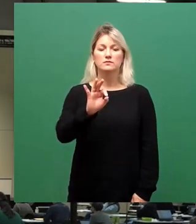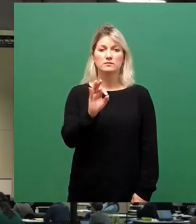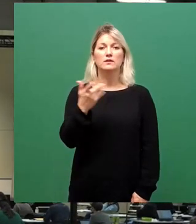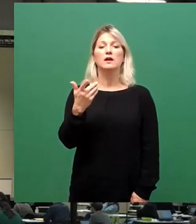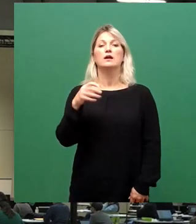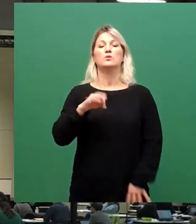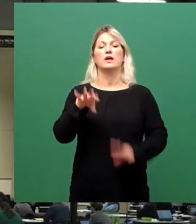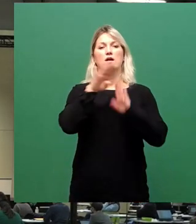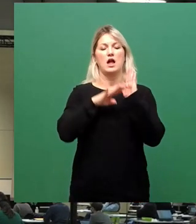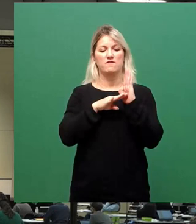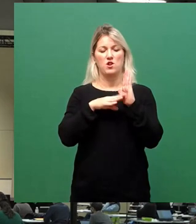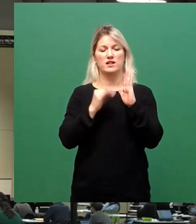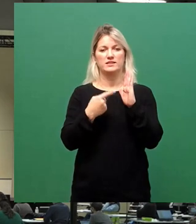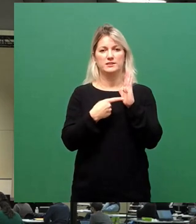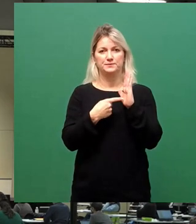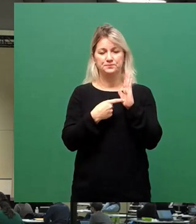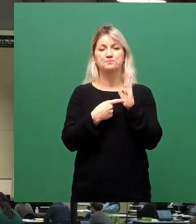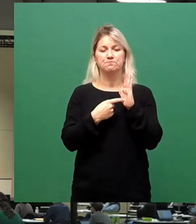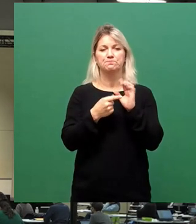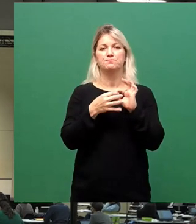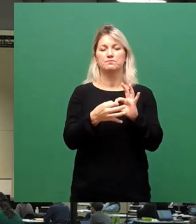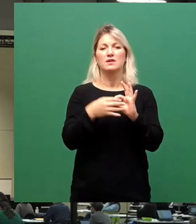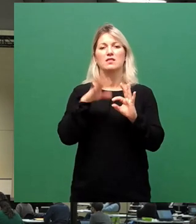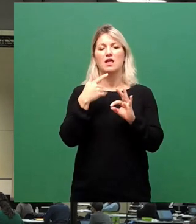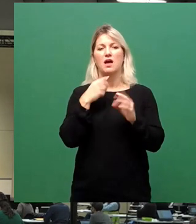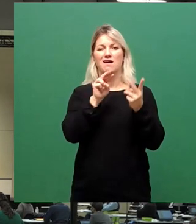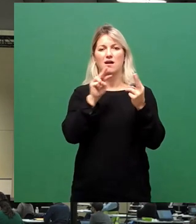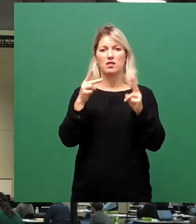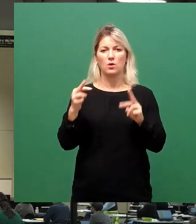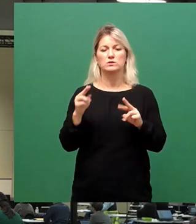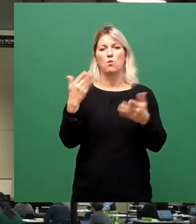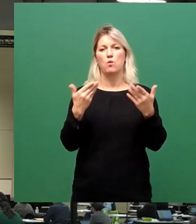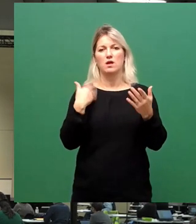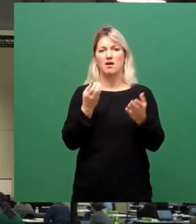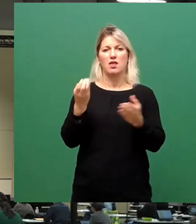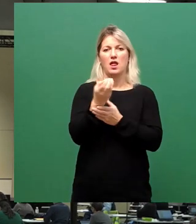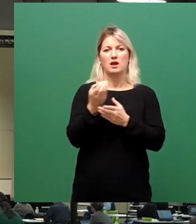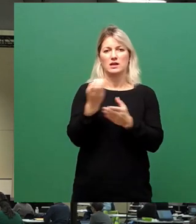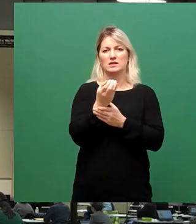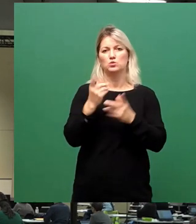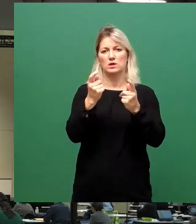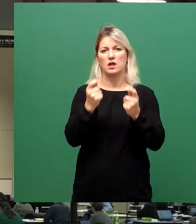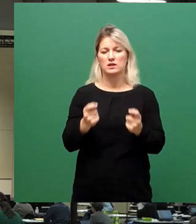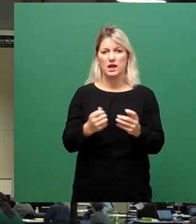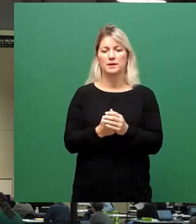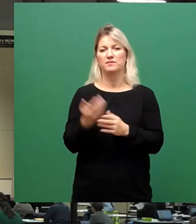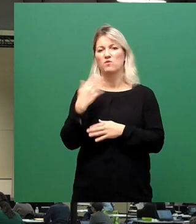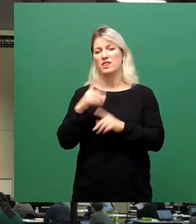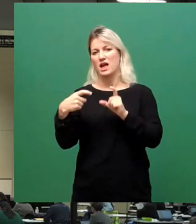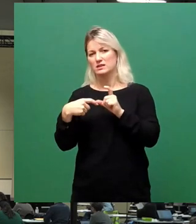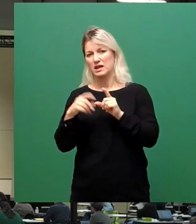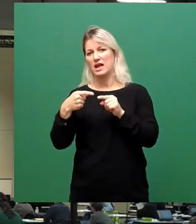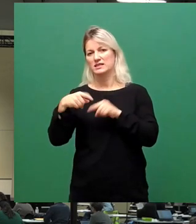alles Änderungs oder Ergänzungsanträge sind von SPD, Dissidenten und CDU.